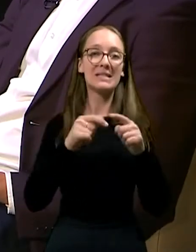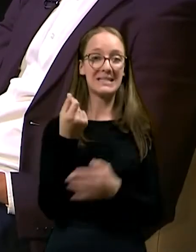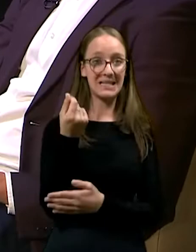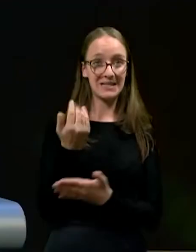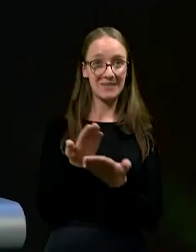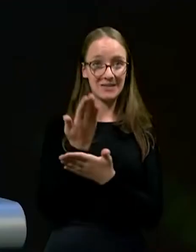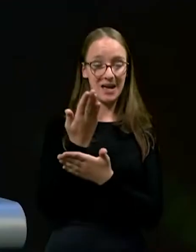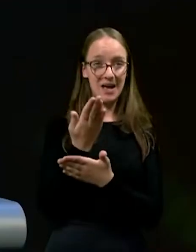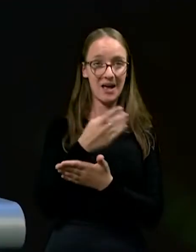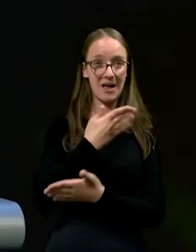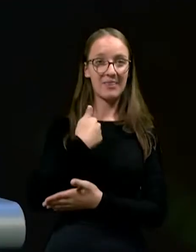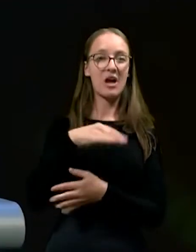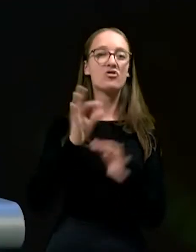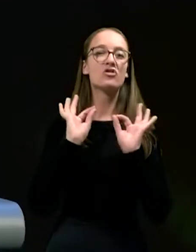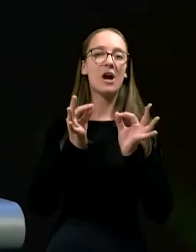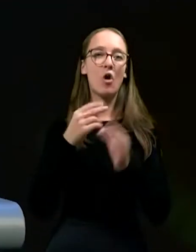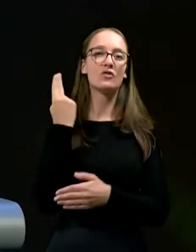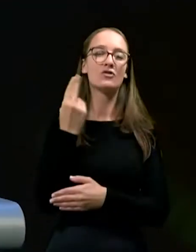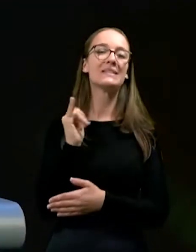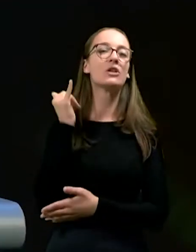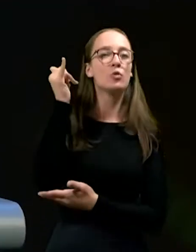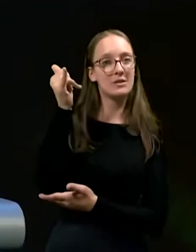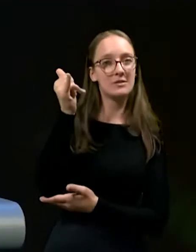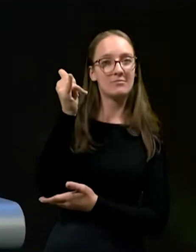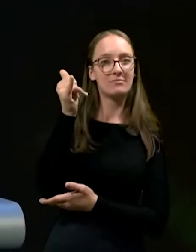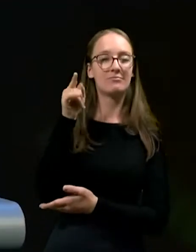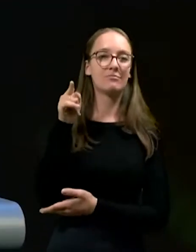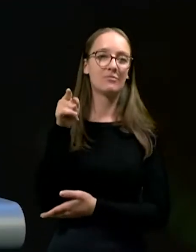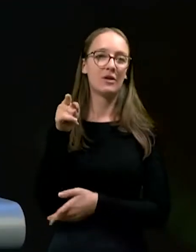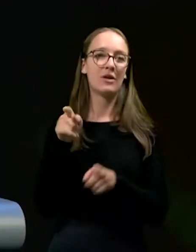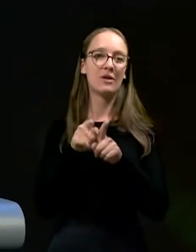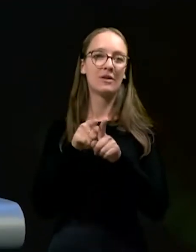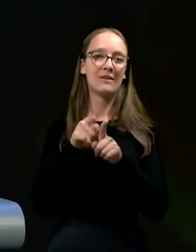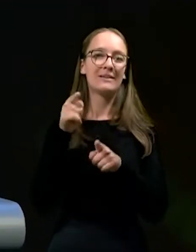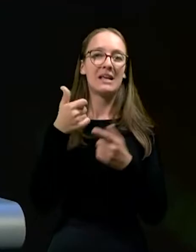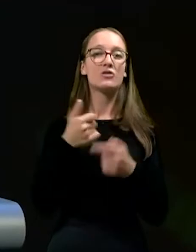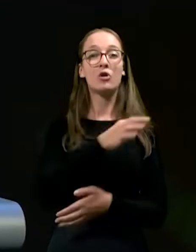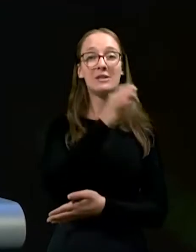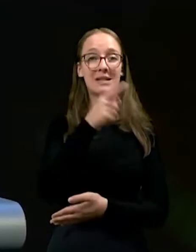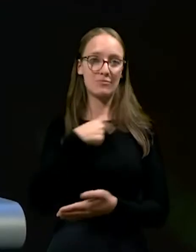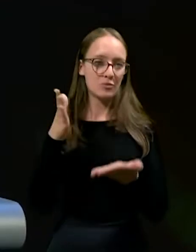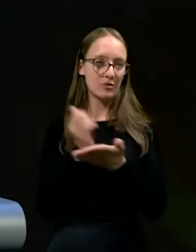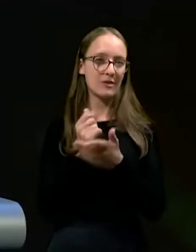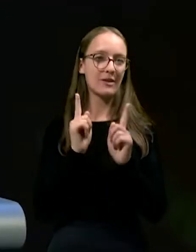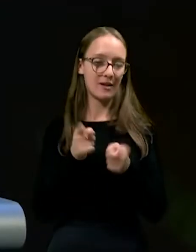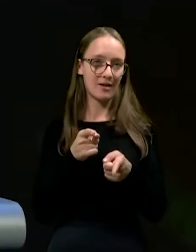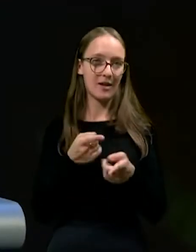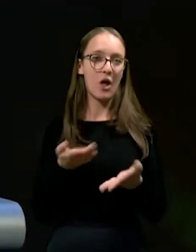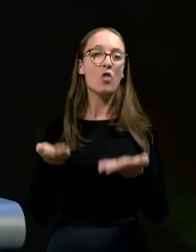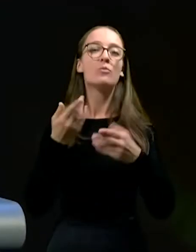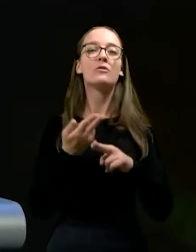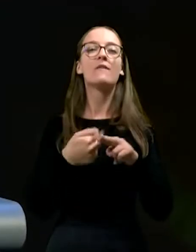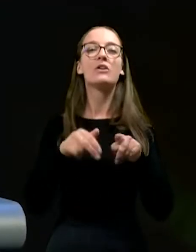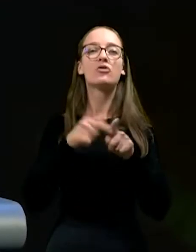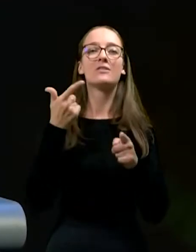za naš kakovostni slovenski turizem, ne nazadnje, v teh stotih dneh smo dosegli, da smo dobili več kot